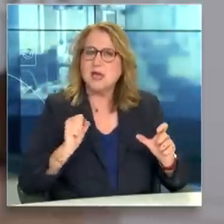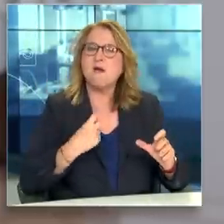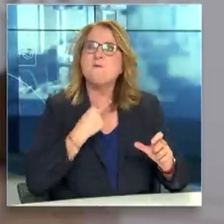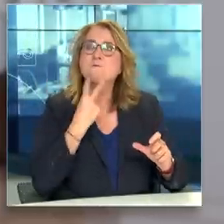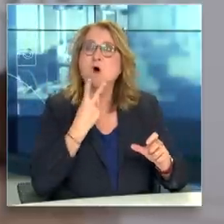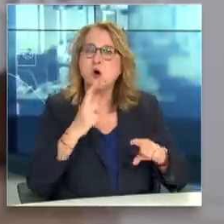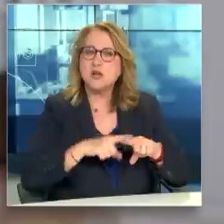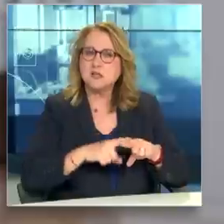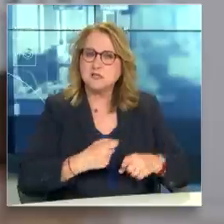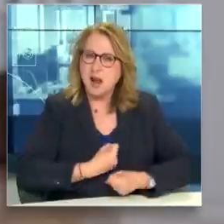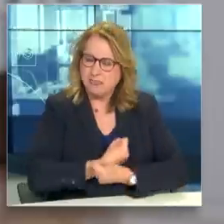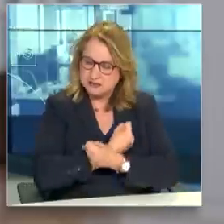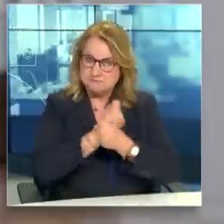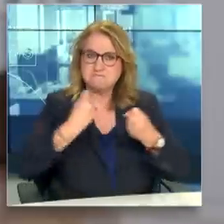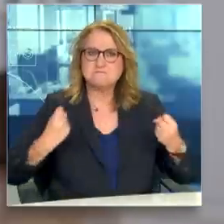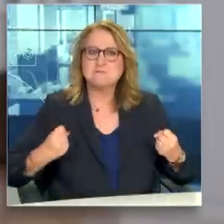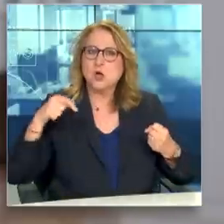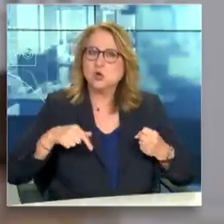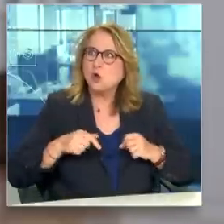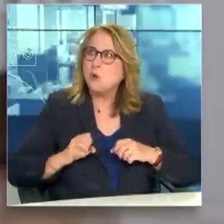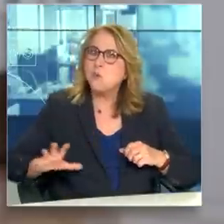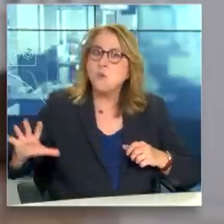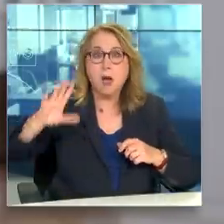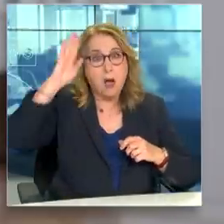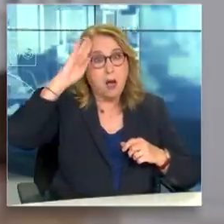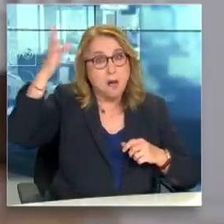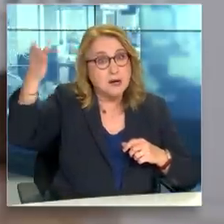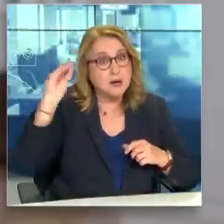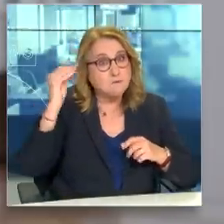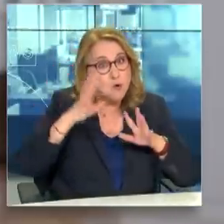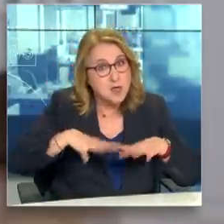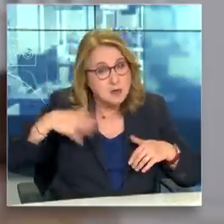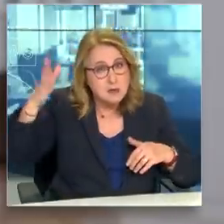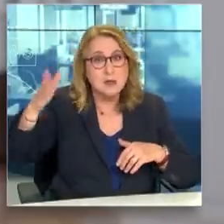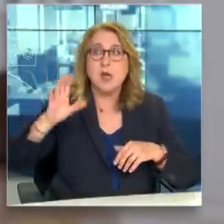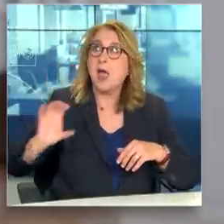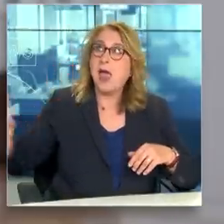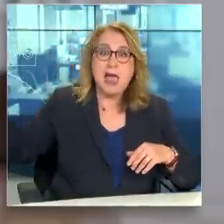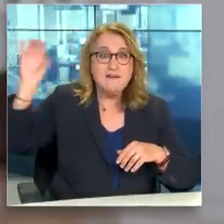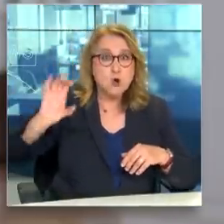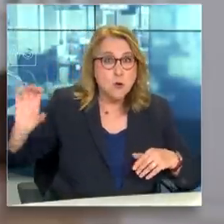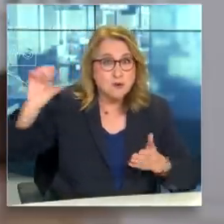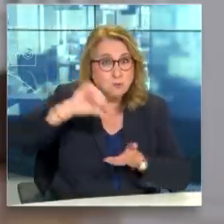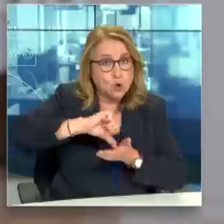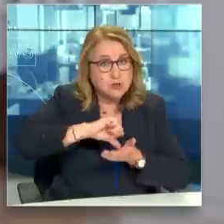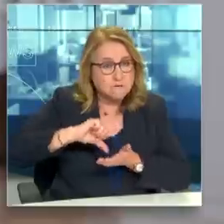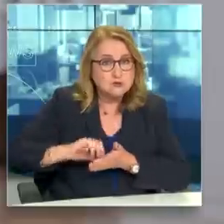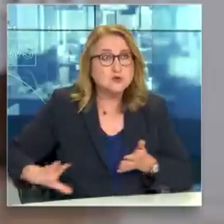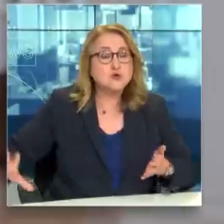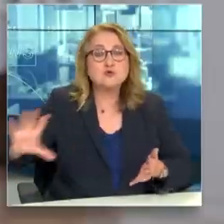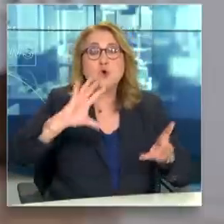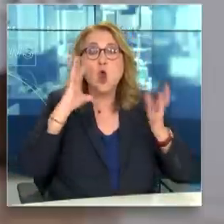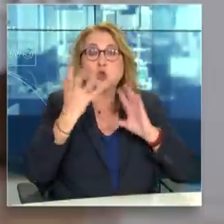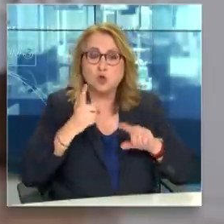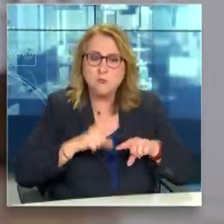Στο Αμερικανικό Κογκρέσο, στις Βρυξέλλες, αλλά και σε όλες τις μεγάλες πρωτεύουσες. Πιστέψτε με, γνωρίζω καλά τις